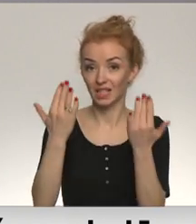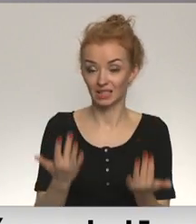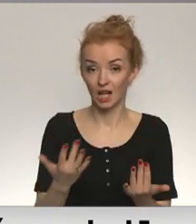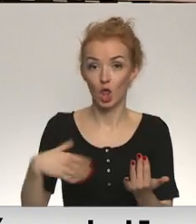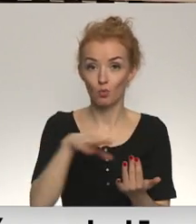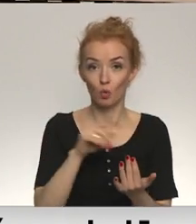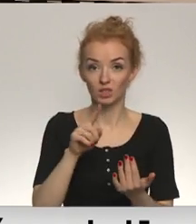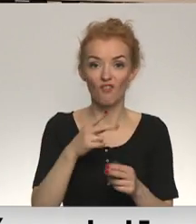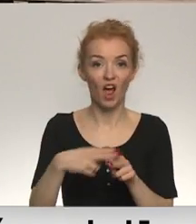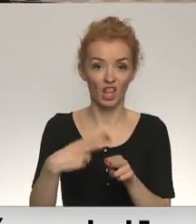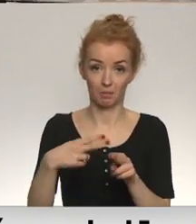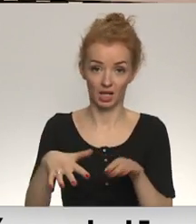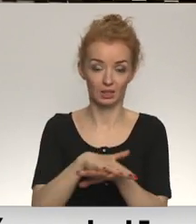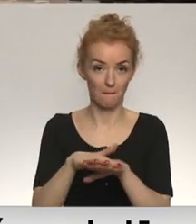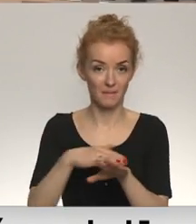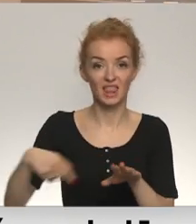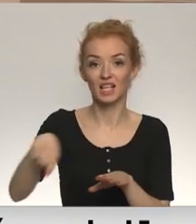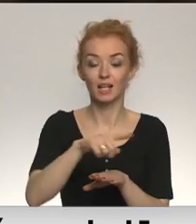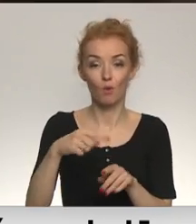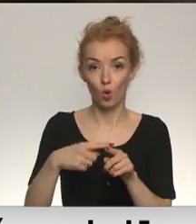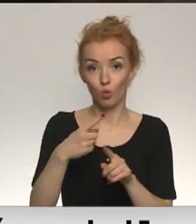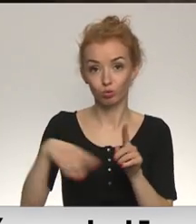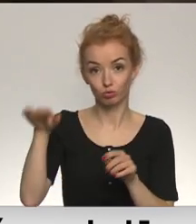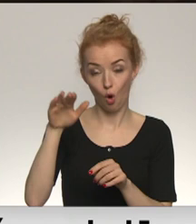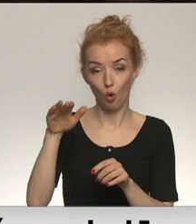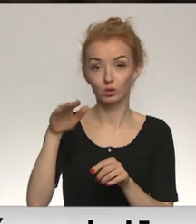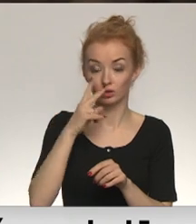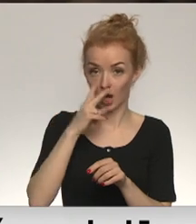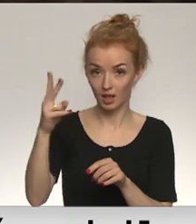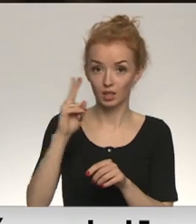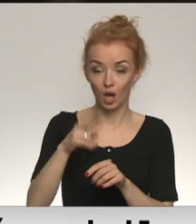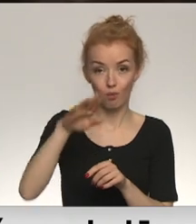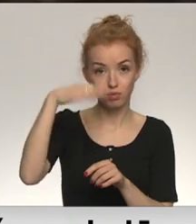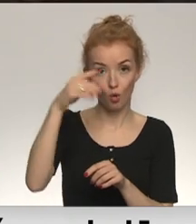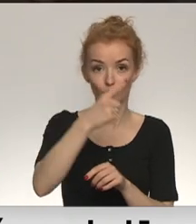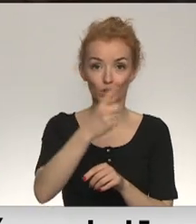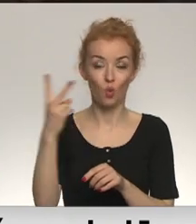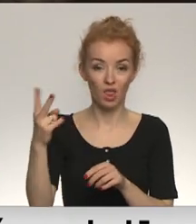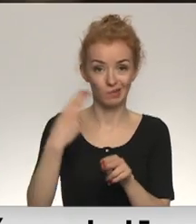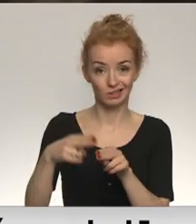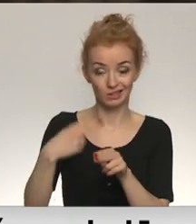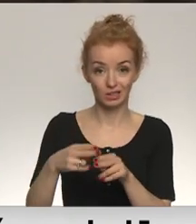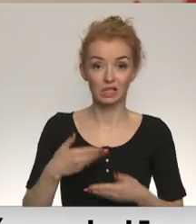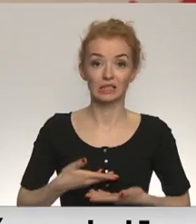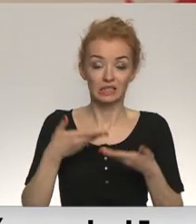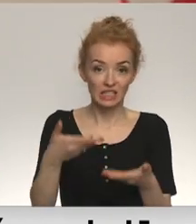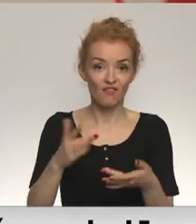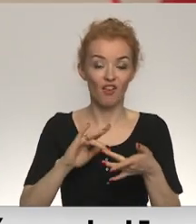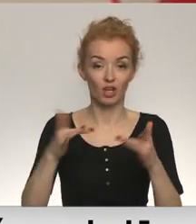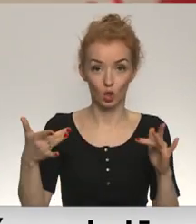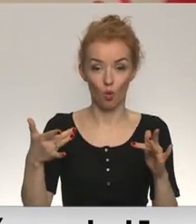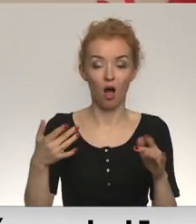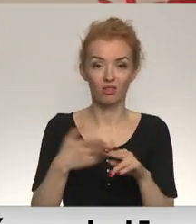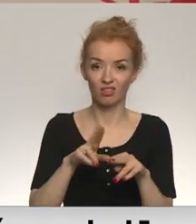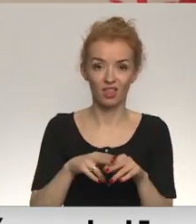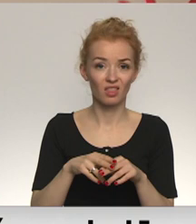vārdarbīga sabiedrība. Un kamēr pusaudži vēros, kā pieaugušie cits citam dara pāri, dzīvē un virtuāli, ir